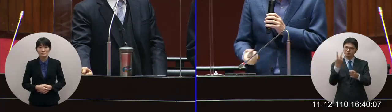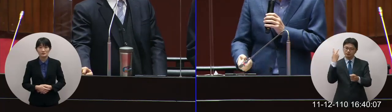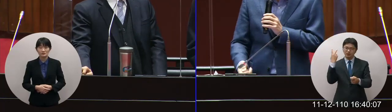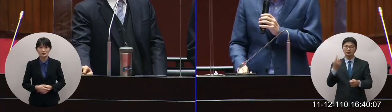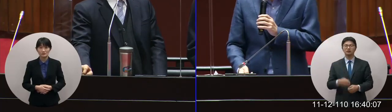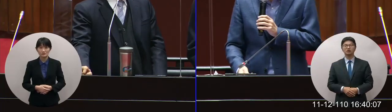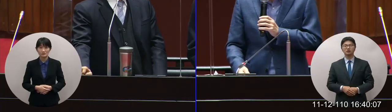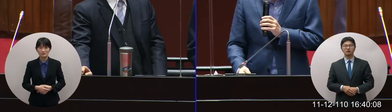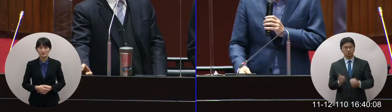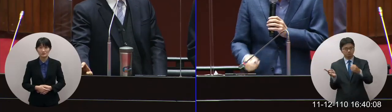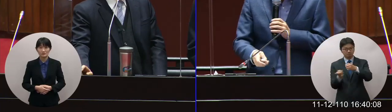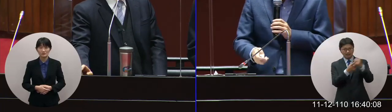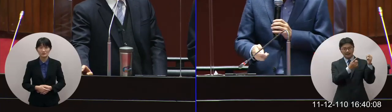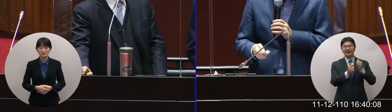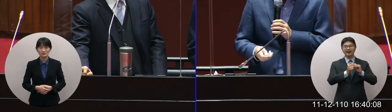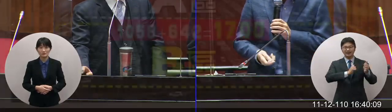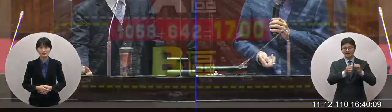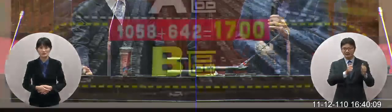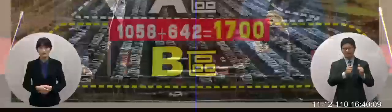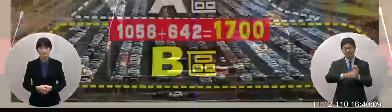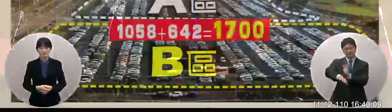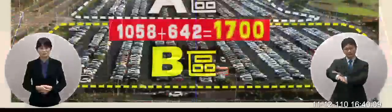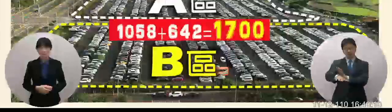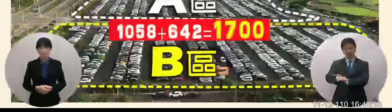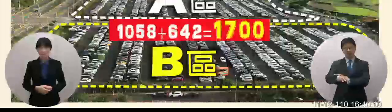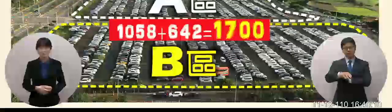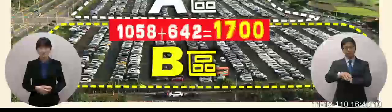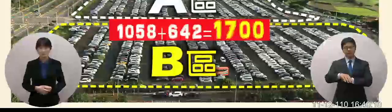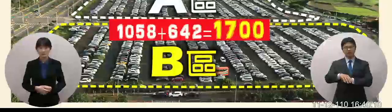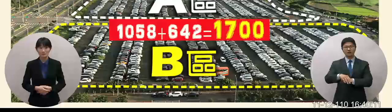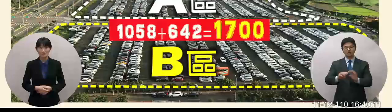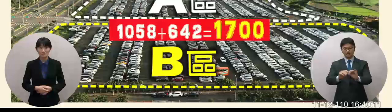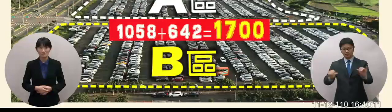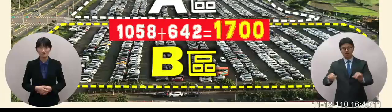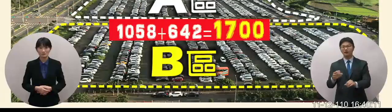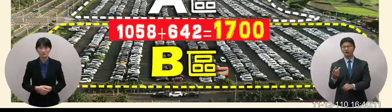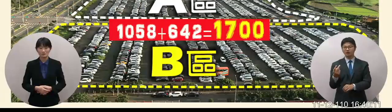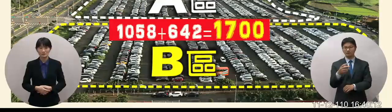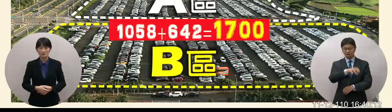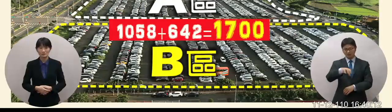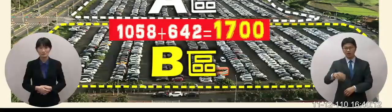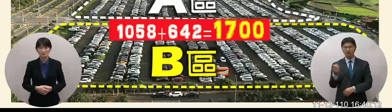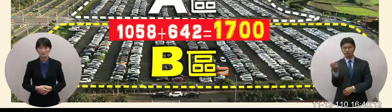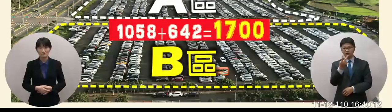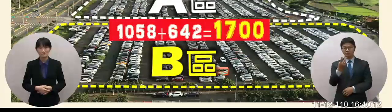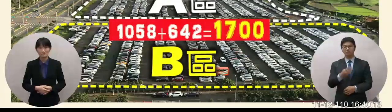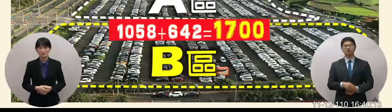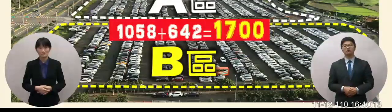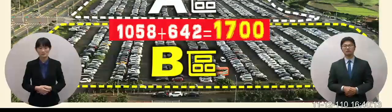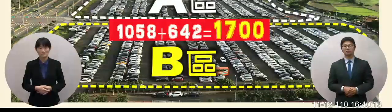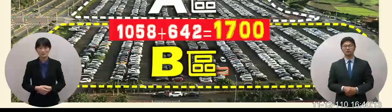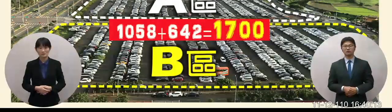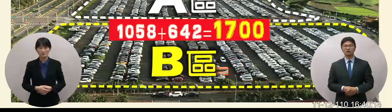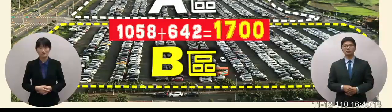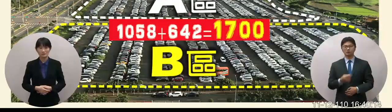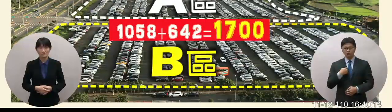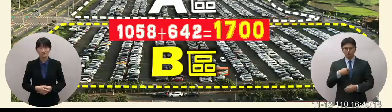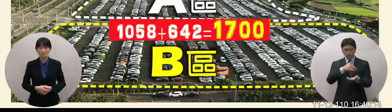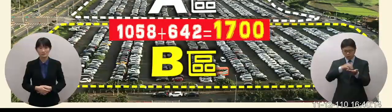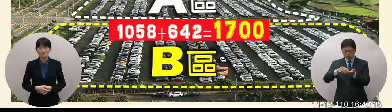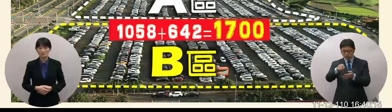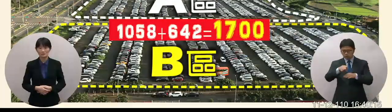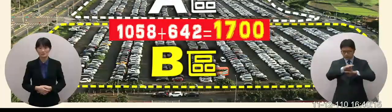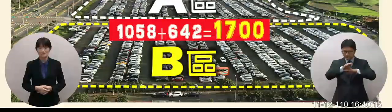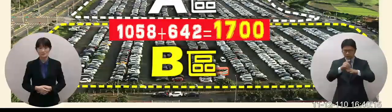一場棒球比賽旁邊兩個空地我要談的問題是什麼呢旁邊兩個空地我自己一個一台車一台車去算